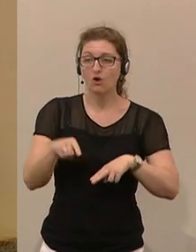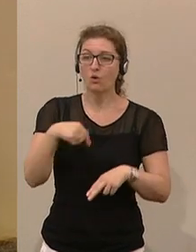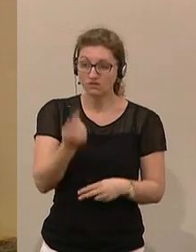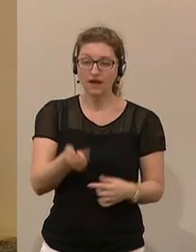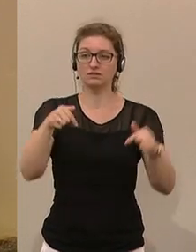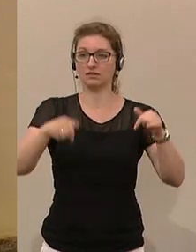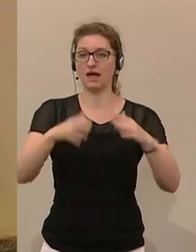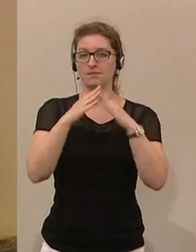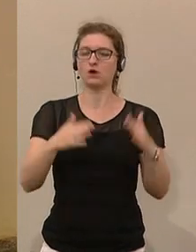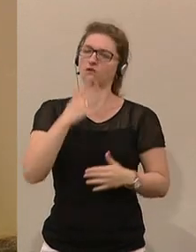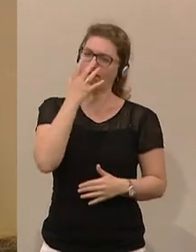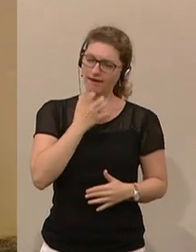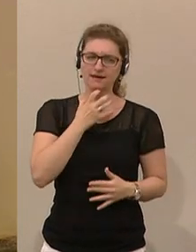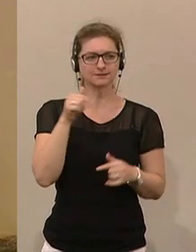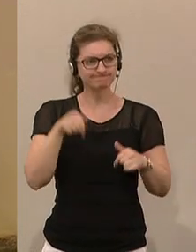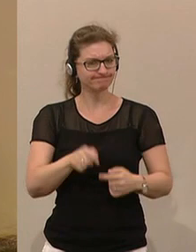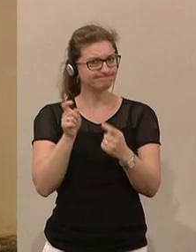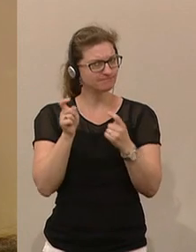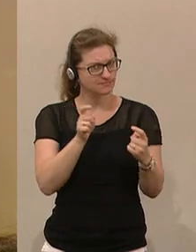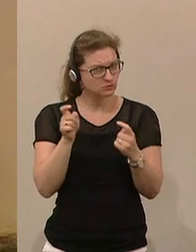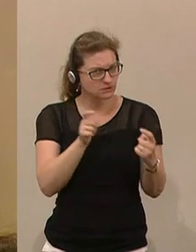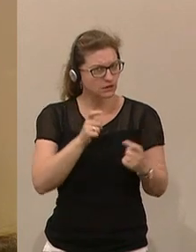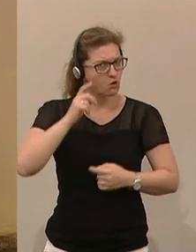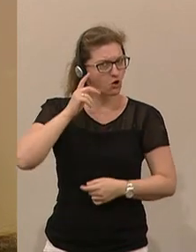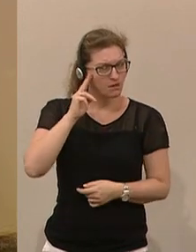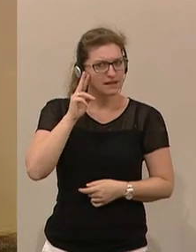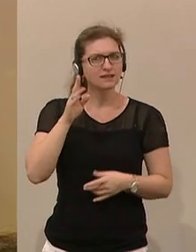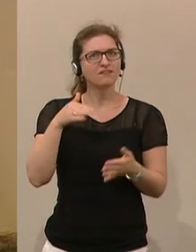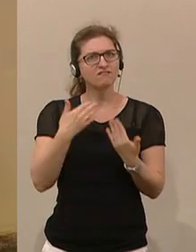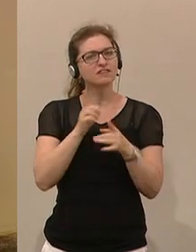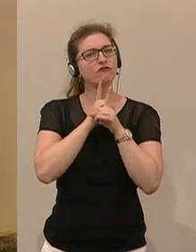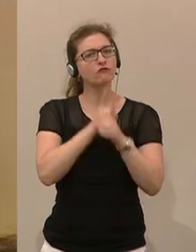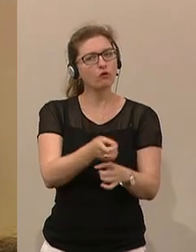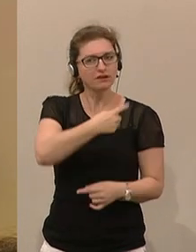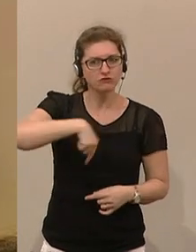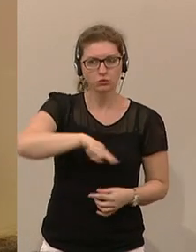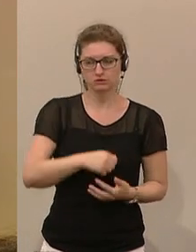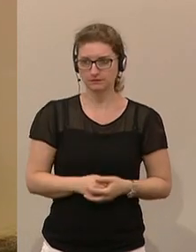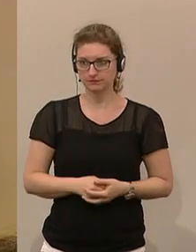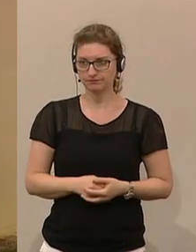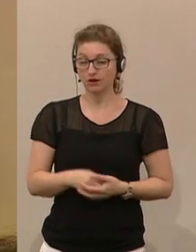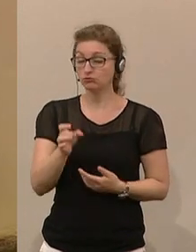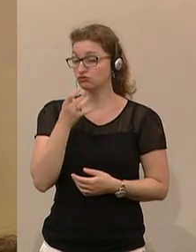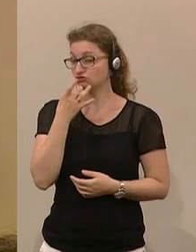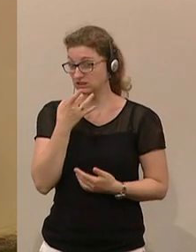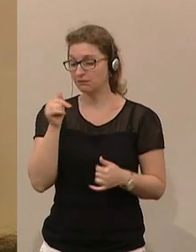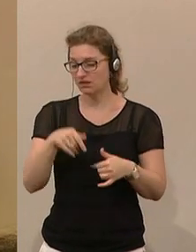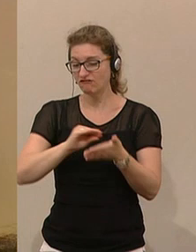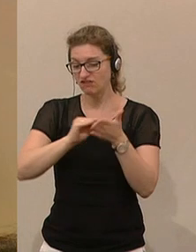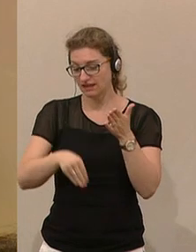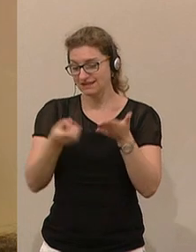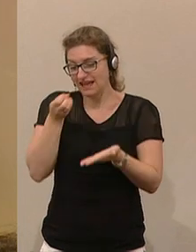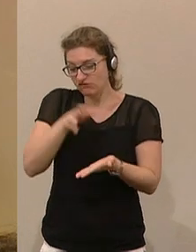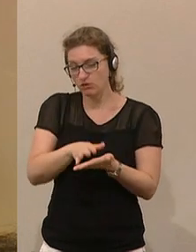Haus darüber reden, welche Schlussfolgerungen wir darüber ziehen. Und es stimmt, einiges ist an den Vertragsentwürfen geändert worden,